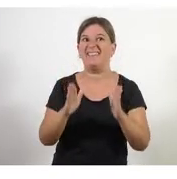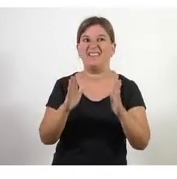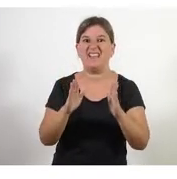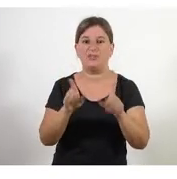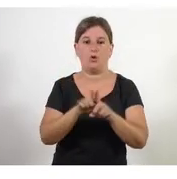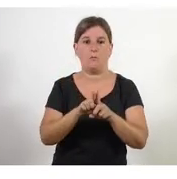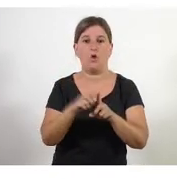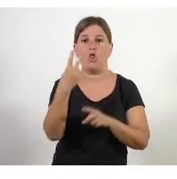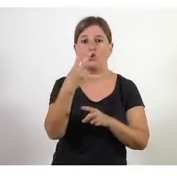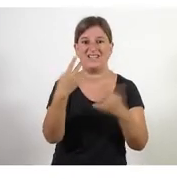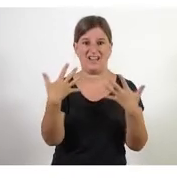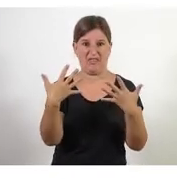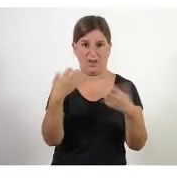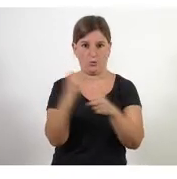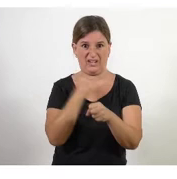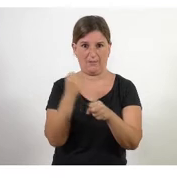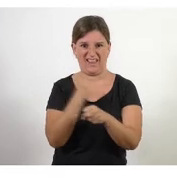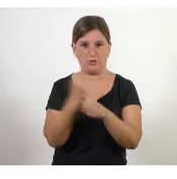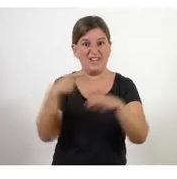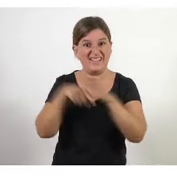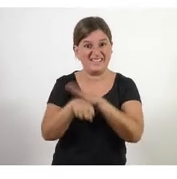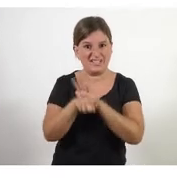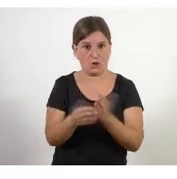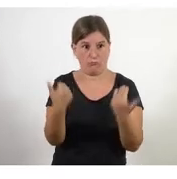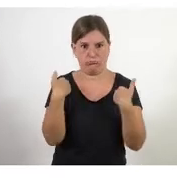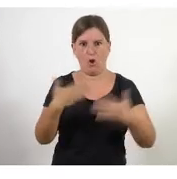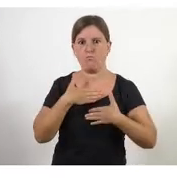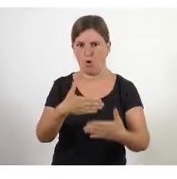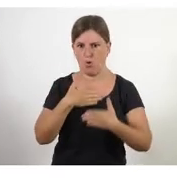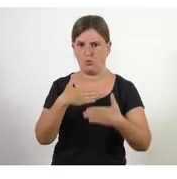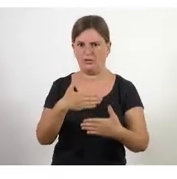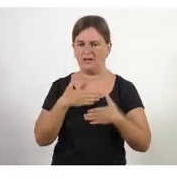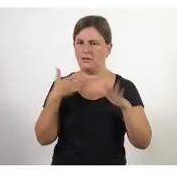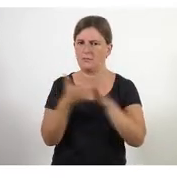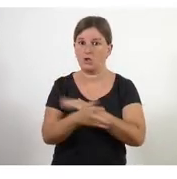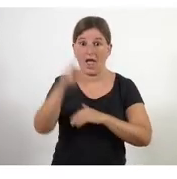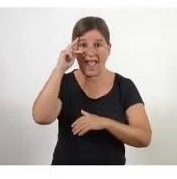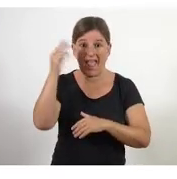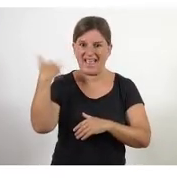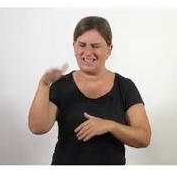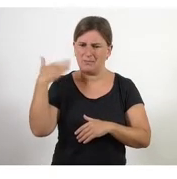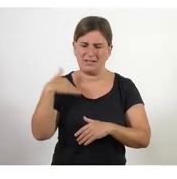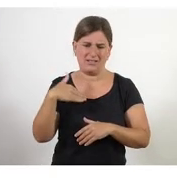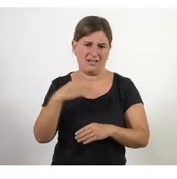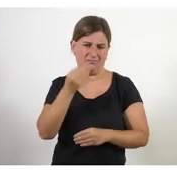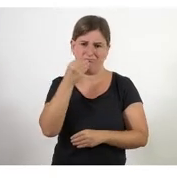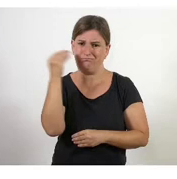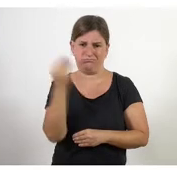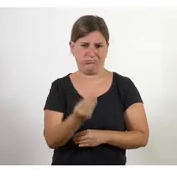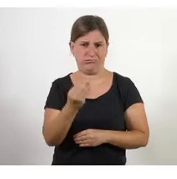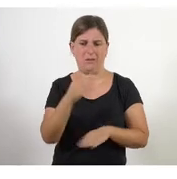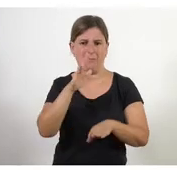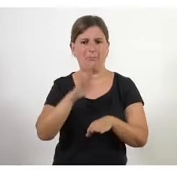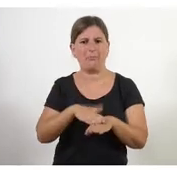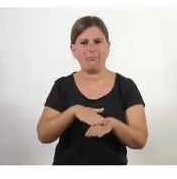treballadors gestionada en voluntariat. I, clar, va ser una experiència brutal per entendre